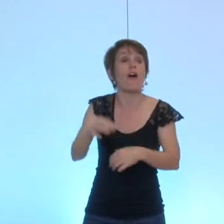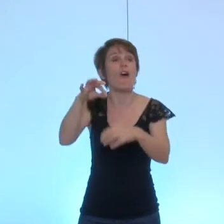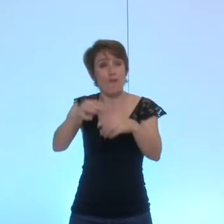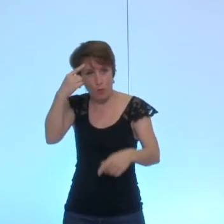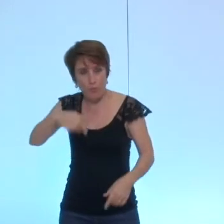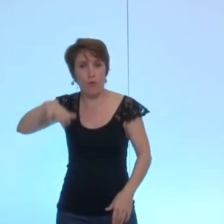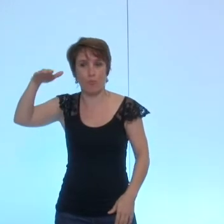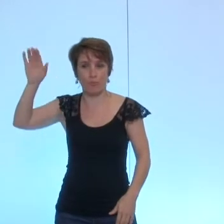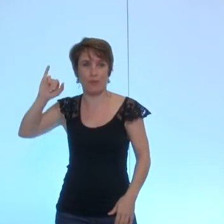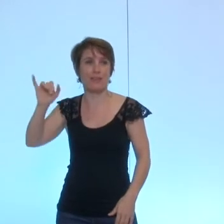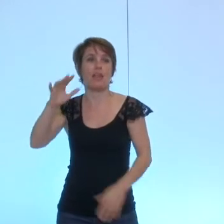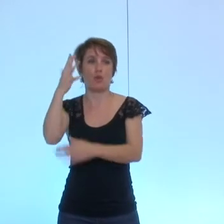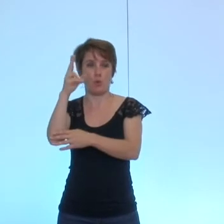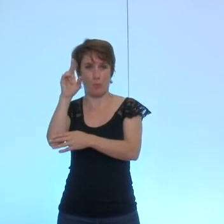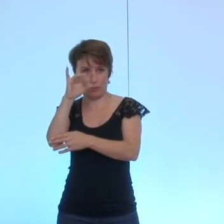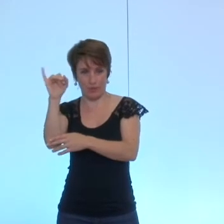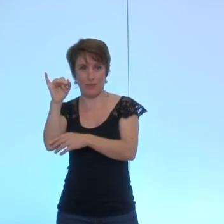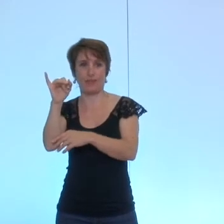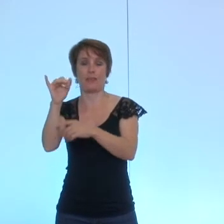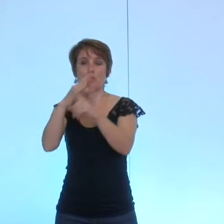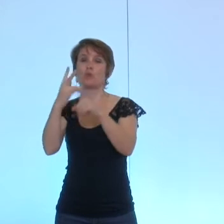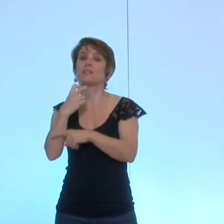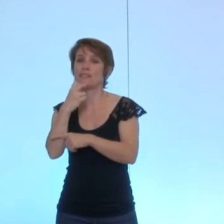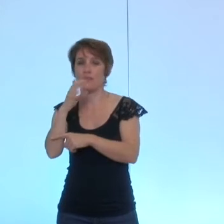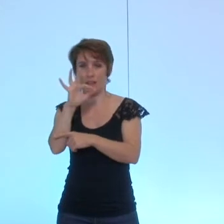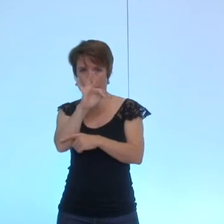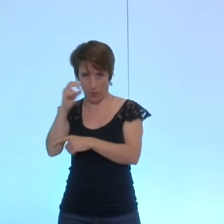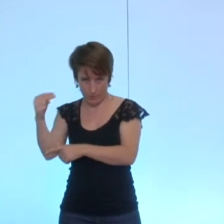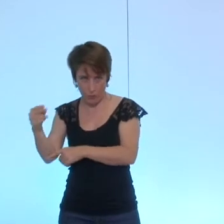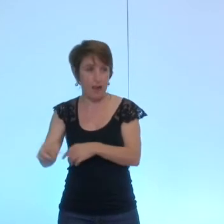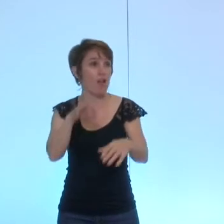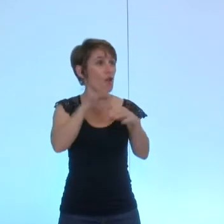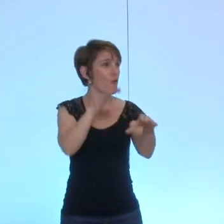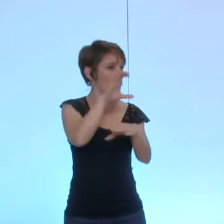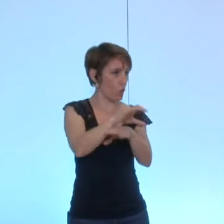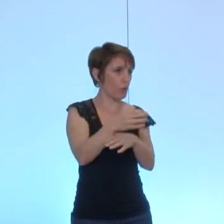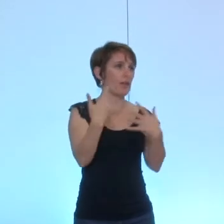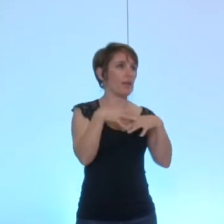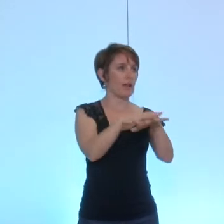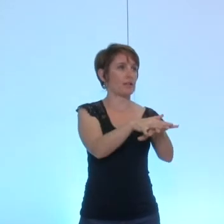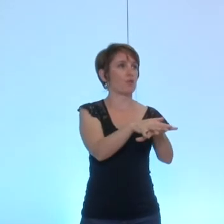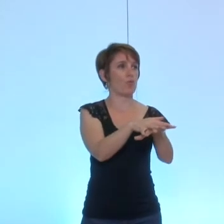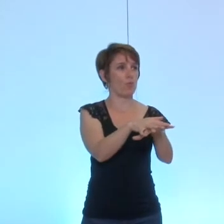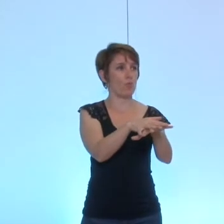-UDI Société Civile et le Front National qui est contre le rassemblement